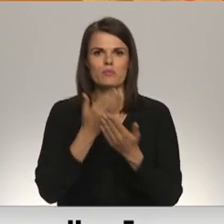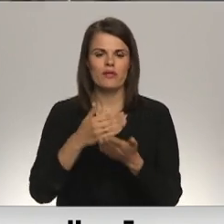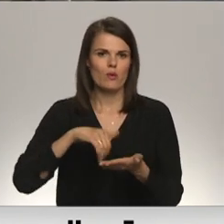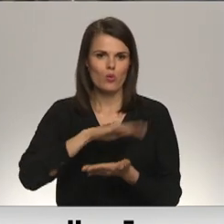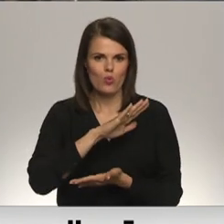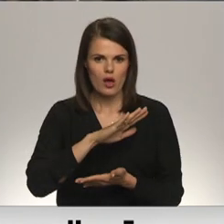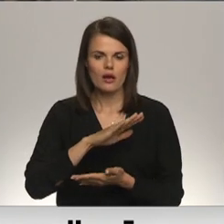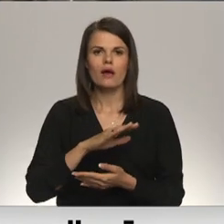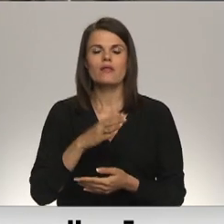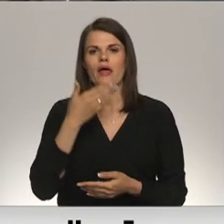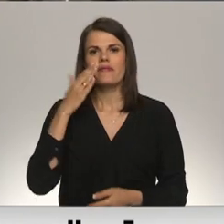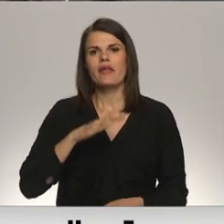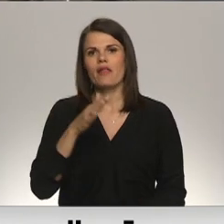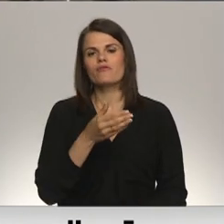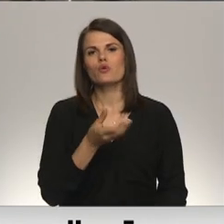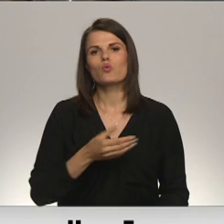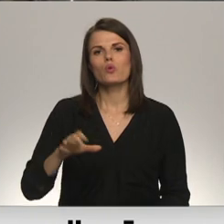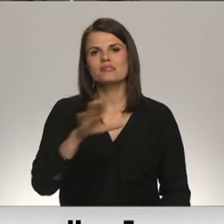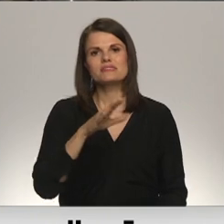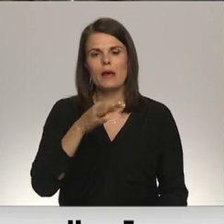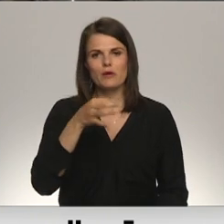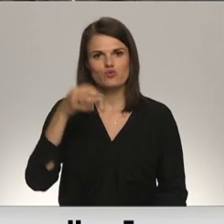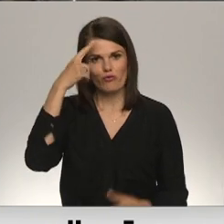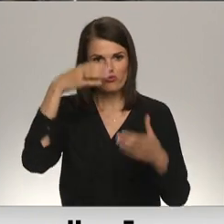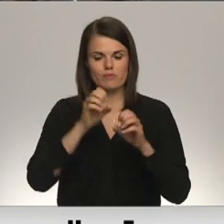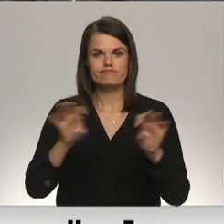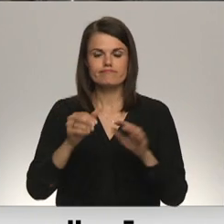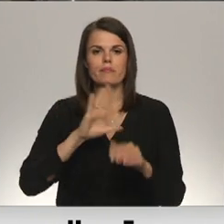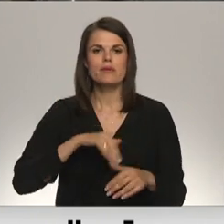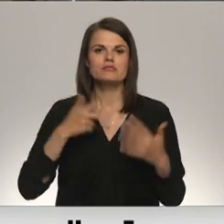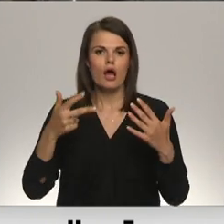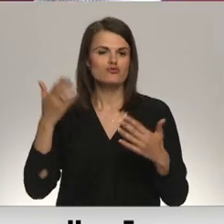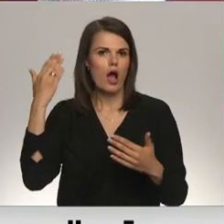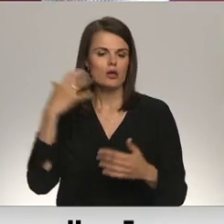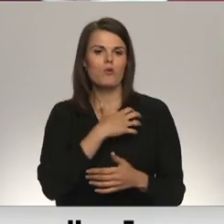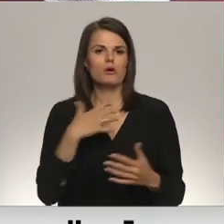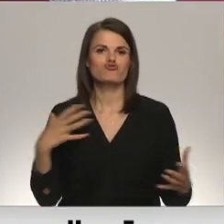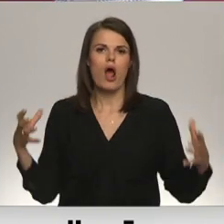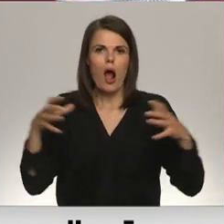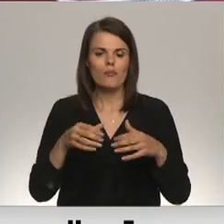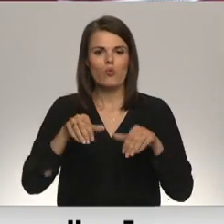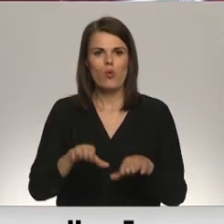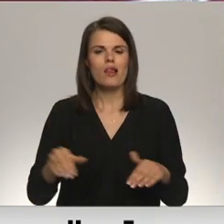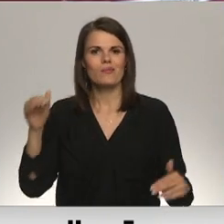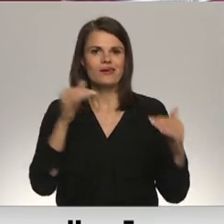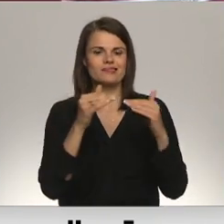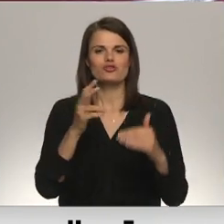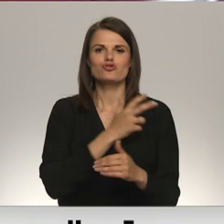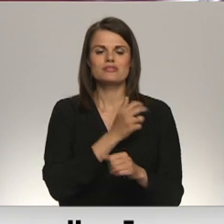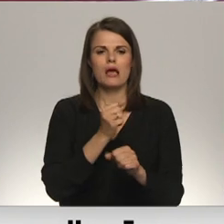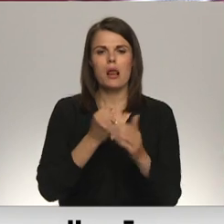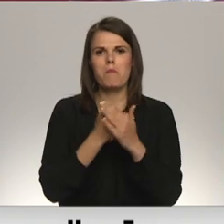noraidīja. Dienvid Kurzemes novada doma skaidro, ka pēc astoņu agrāko pašvaldību apvienošanas nolēm izlīdzināt sociālos